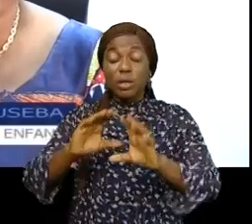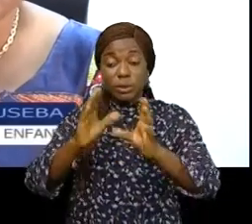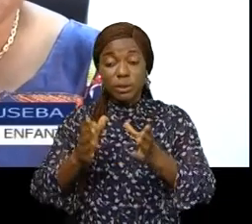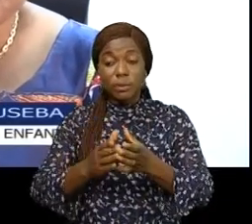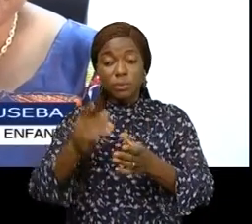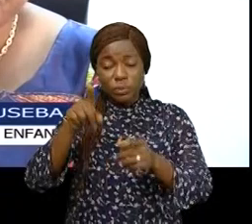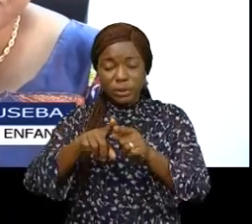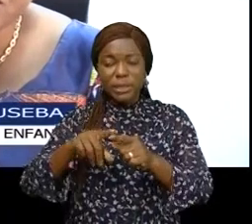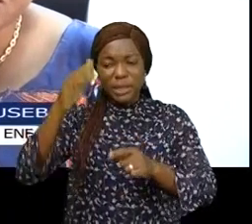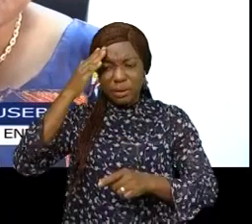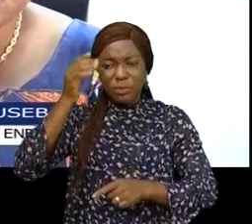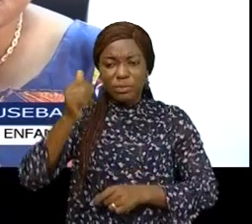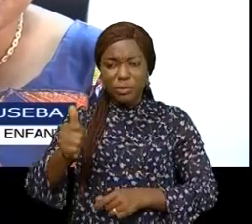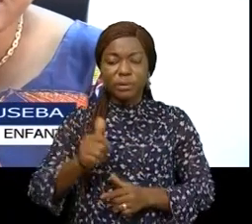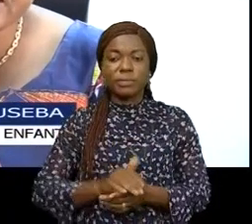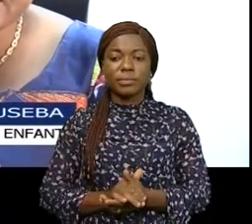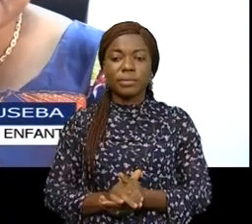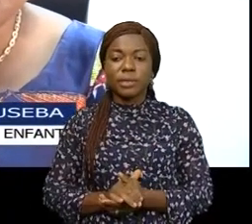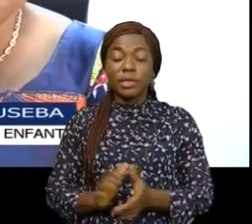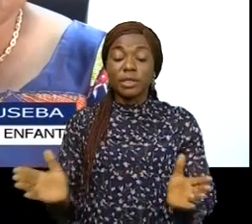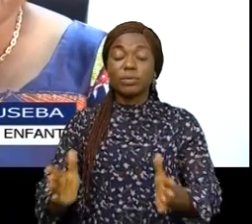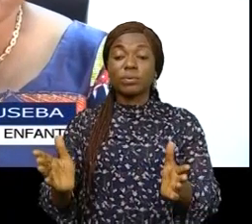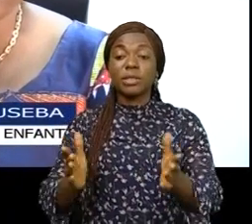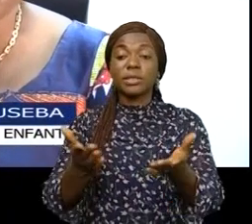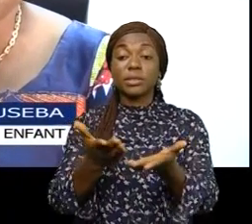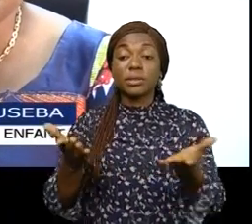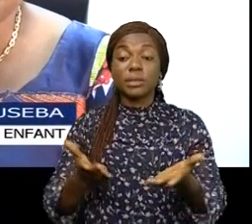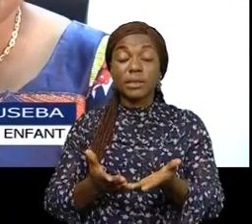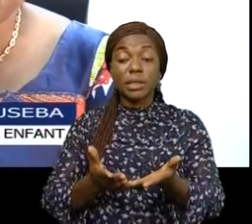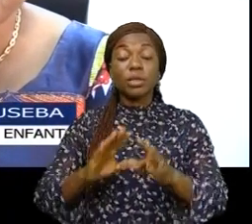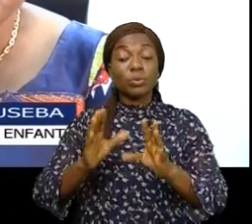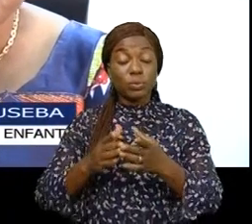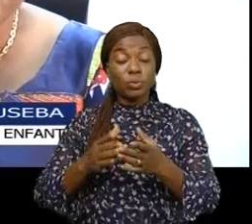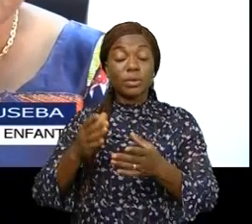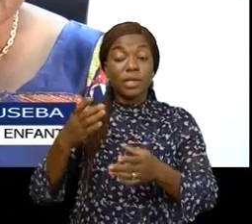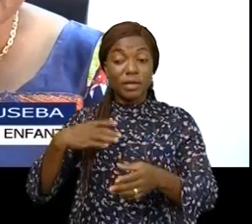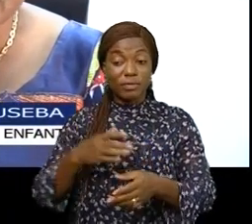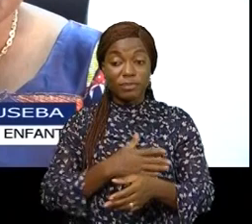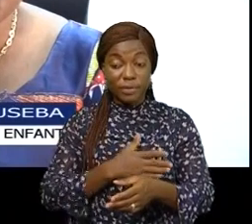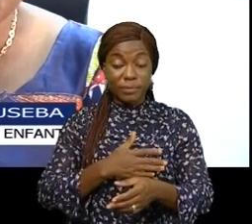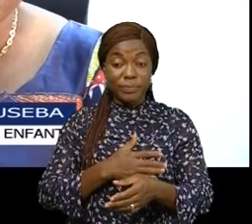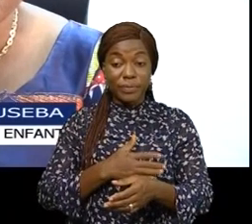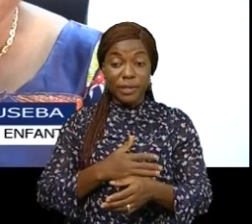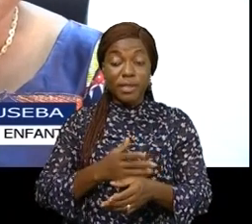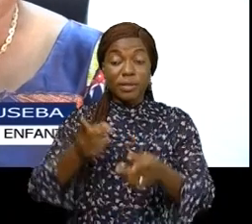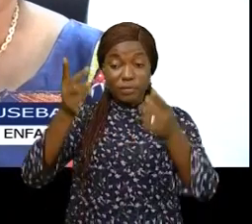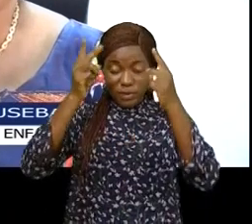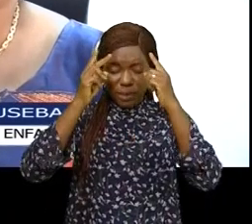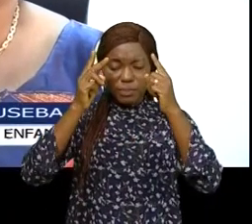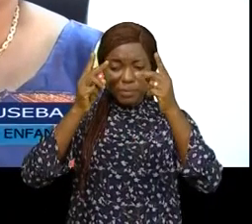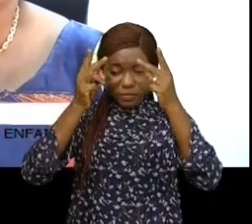préoccupations. J'encourage ici toutes les femmes victimes de cette éruption volcanique à tenir bon.